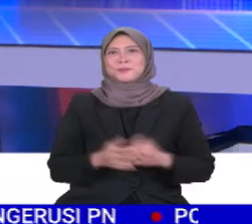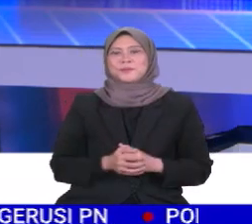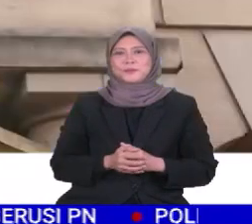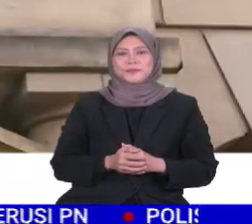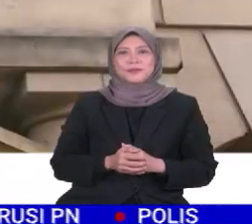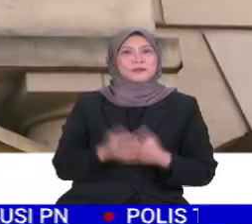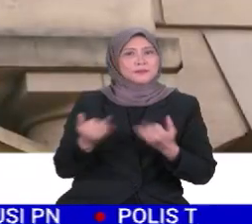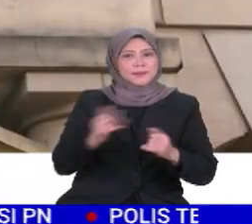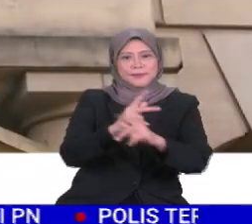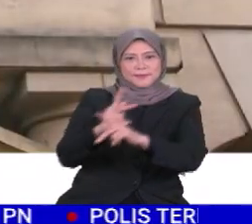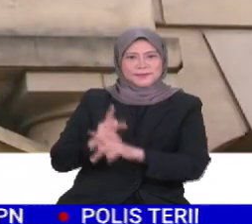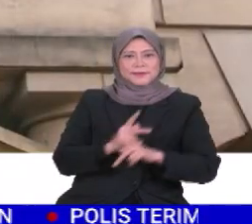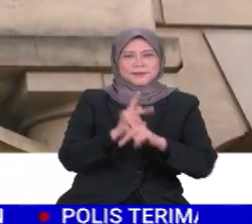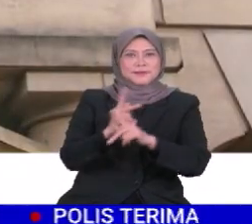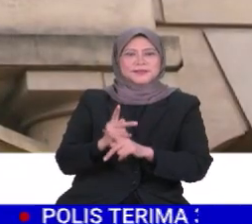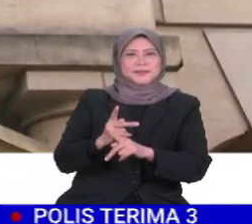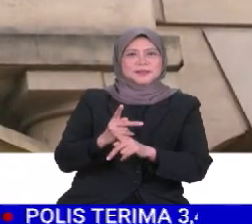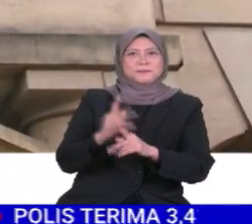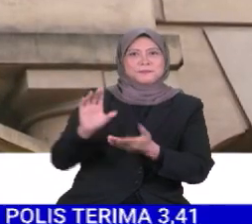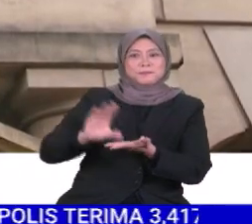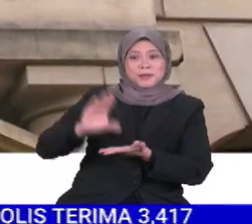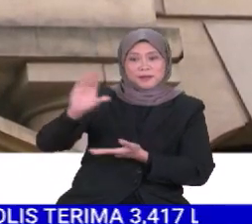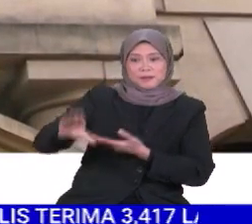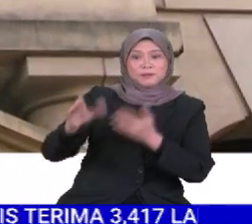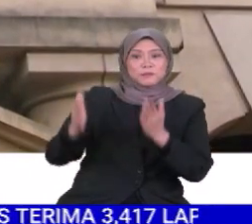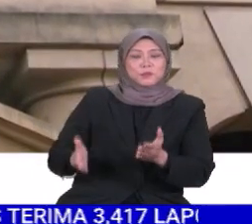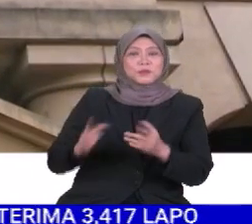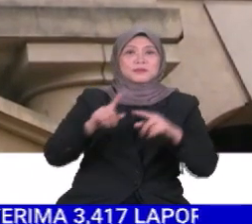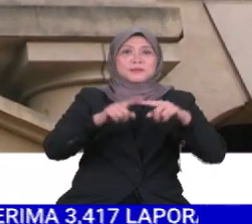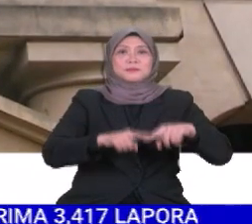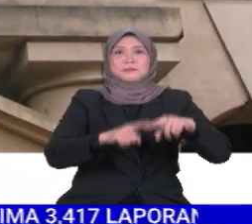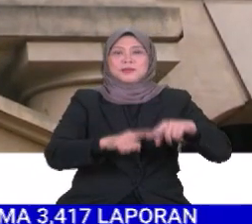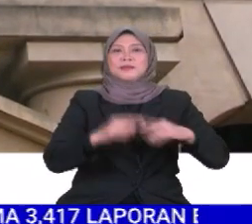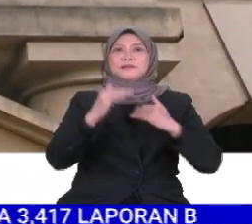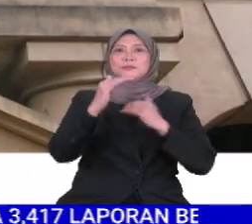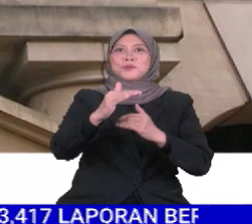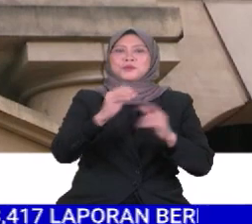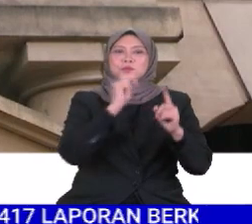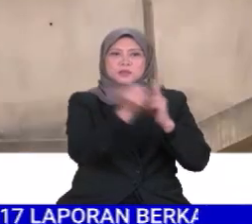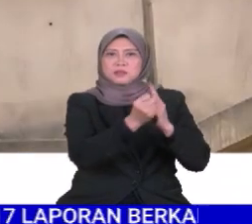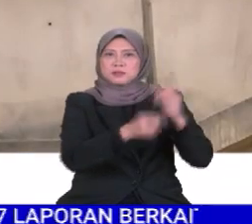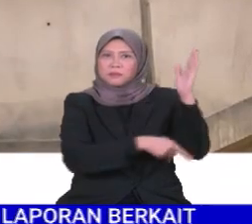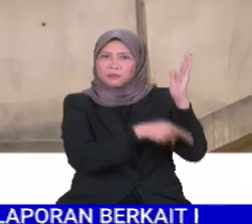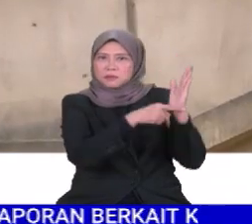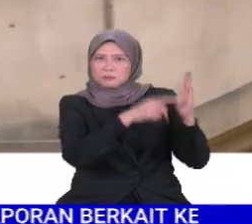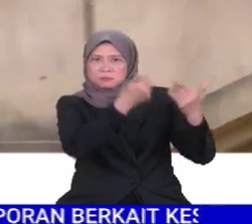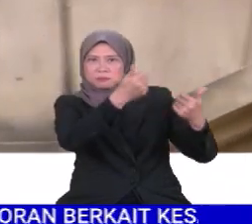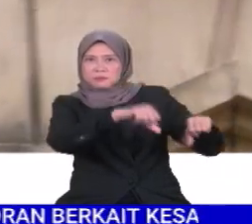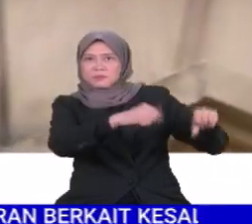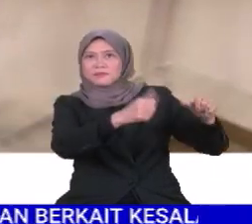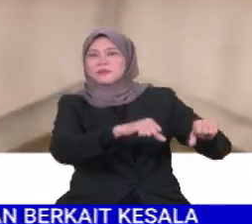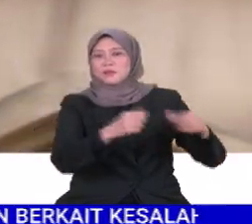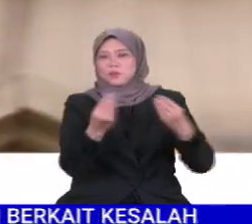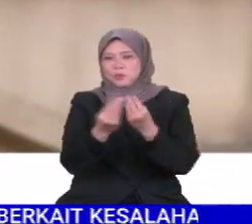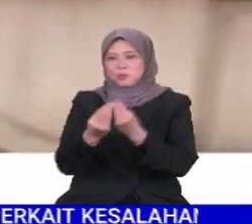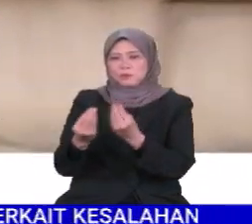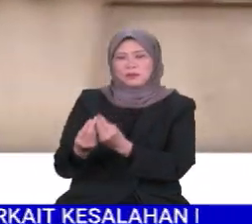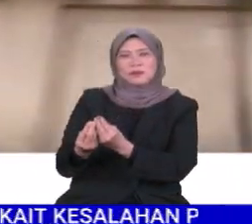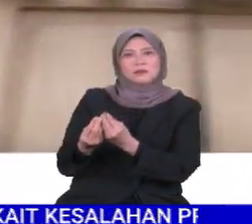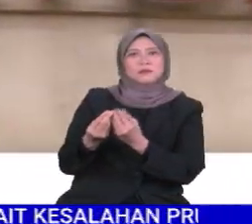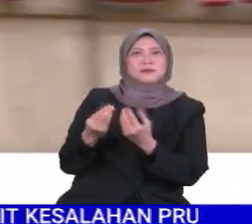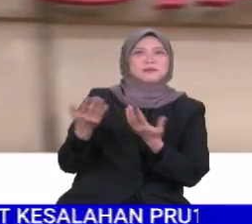Sentimen berhati-hati pelabur diramau kekal bergantung kepada tempoh situasi tersebut. Jumlah majoriti dan